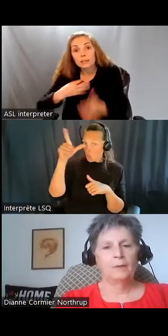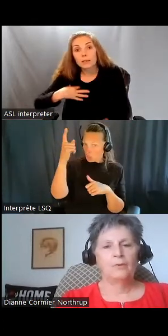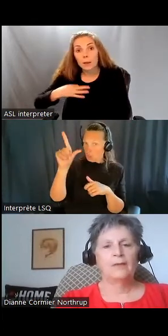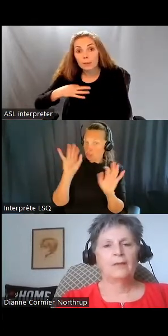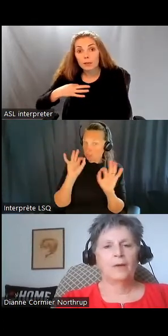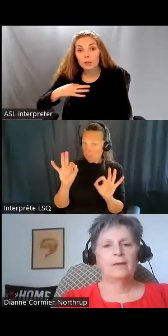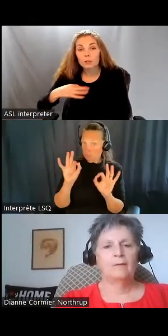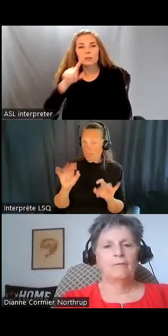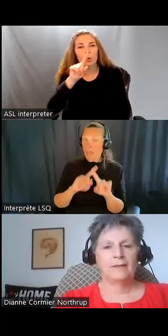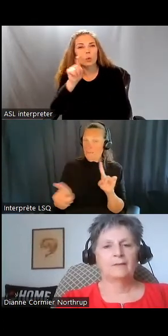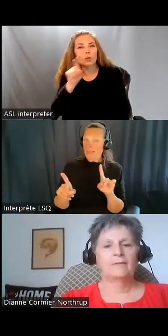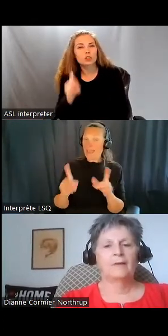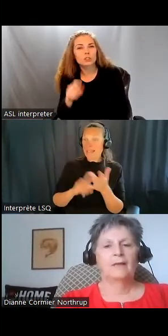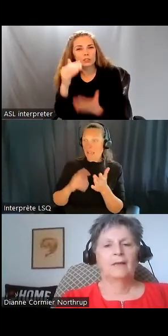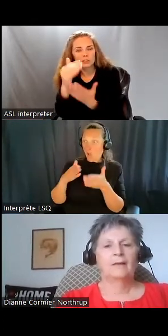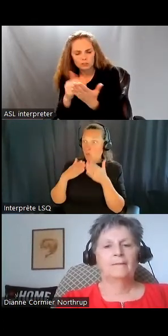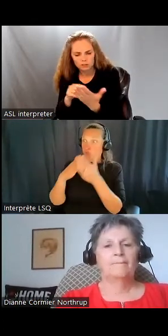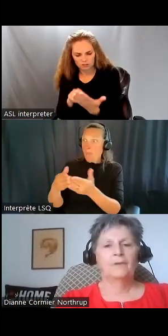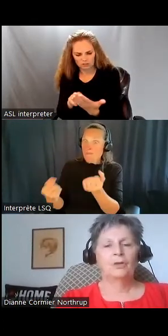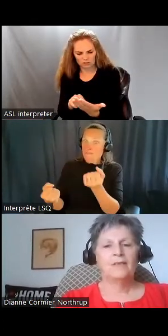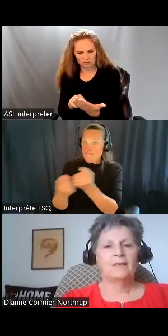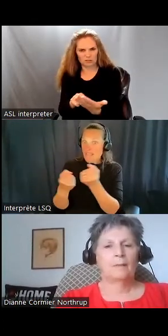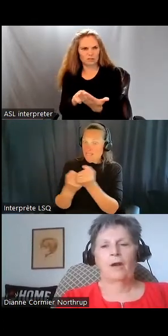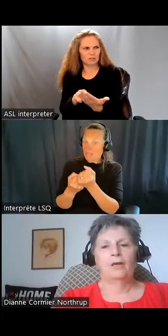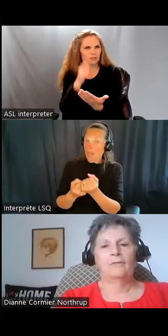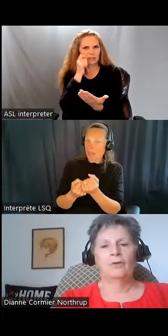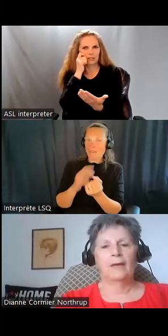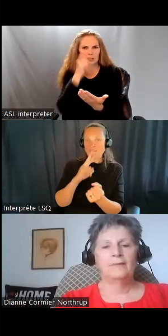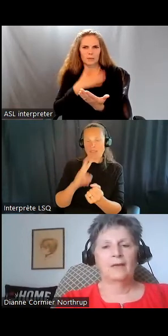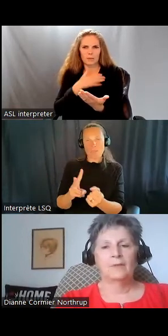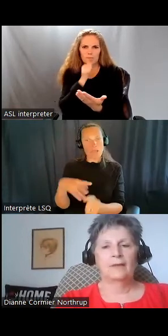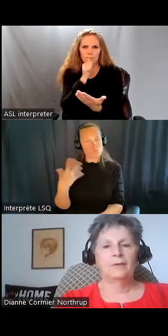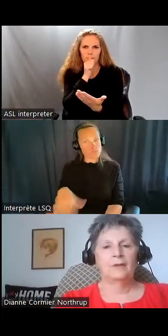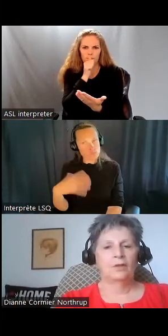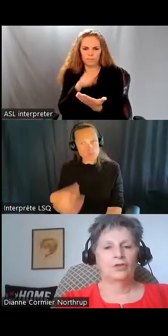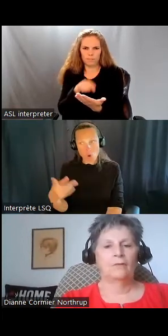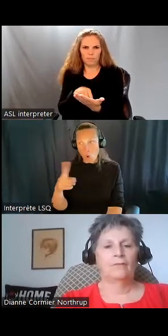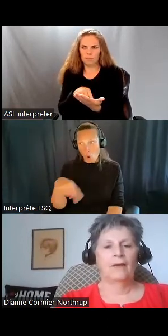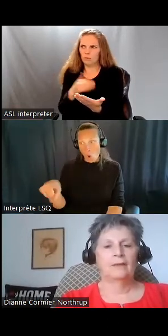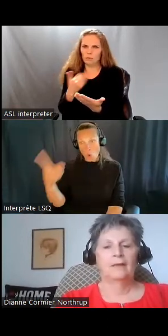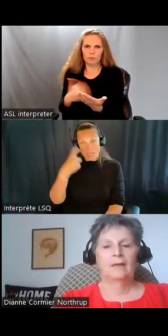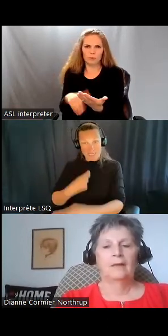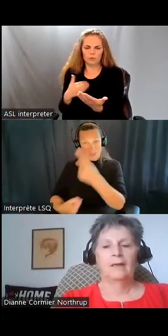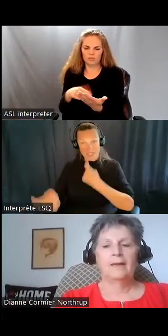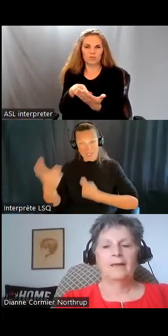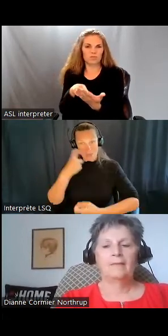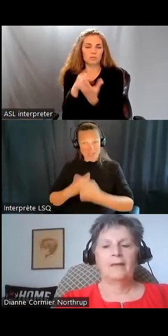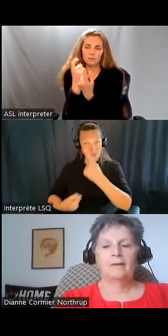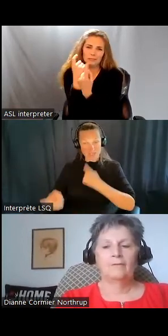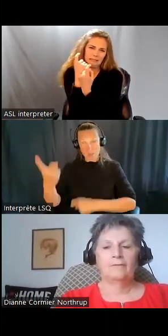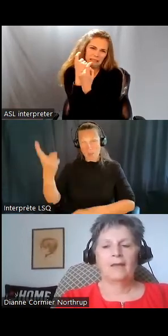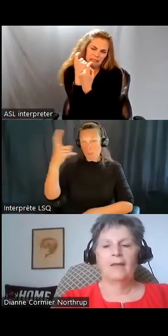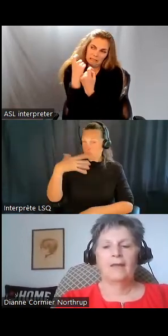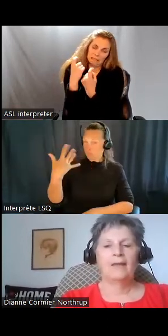les demandes de financement étaient vraiment invasives. Il n'y pas une partie de leur vie qui a été